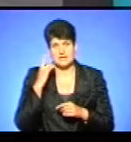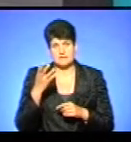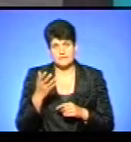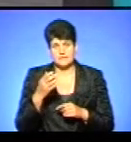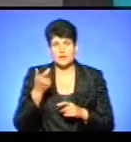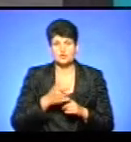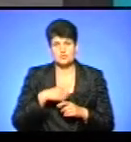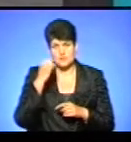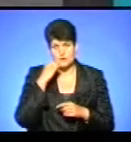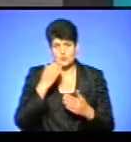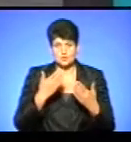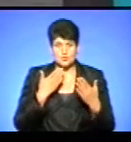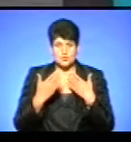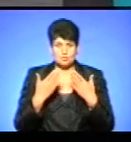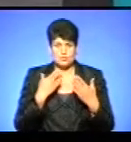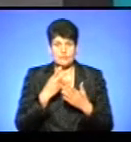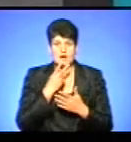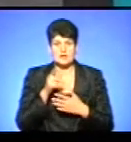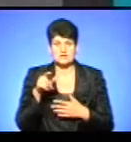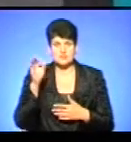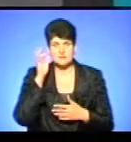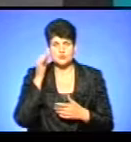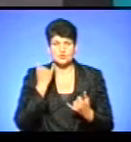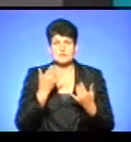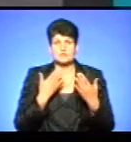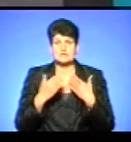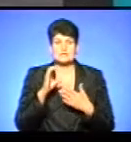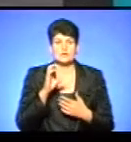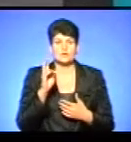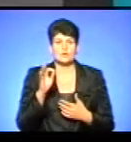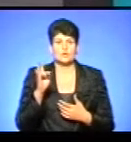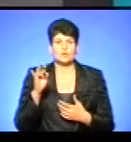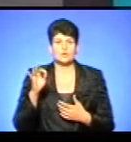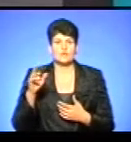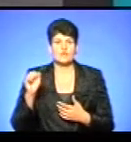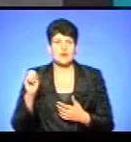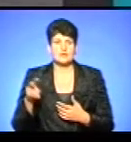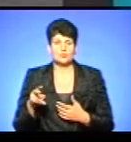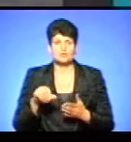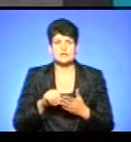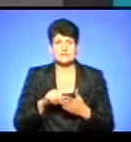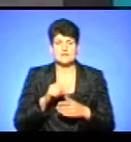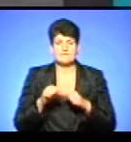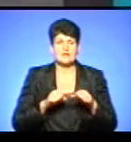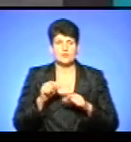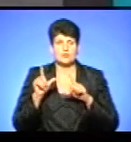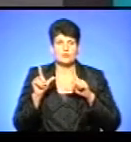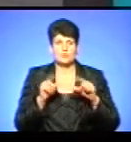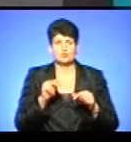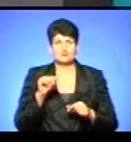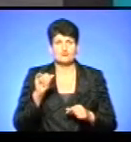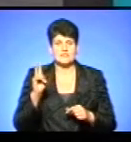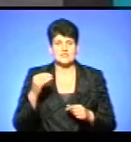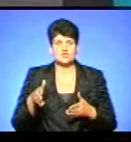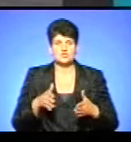Я дуже дякую за розмову. Глядачам, нагадую, сьогодні ми спілкувалися із Сергієм Конувалим, учасником «Валопробігу. Чумацький шлях». Сподіваюся, ви